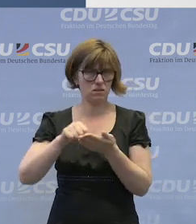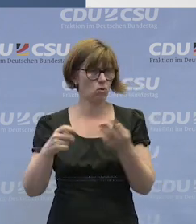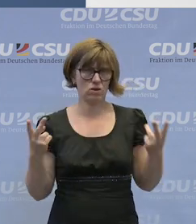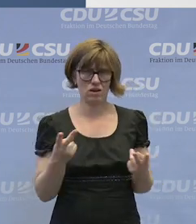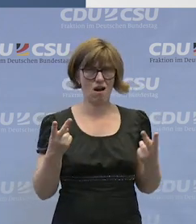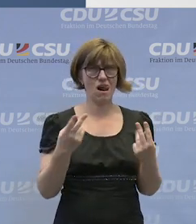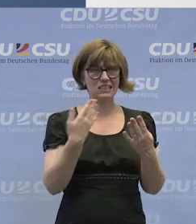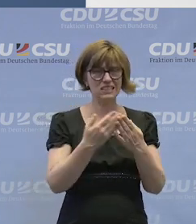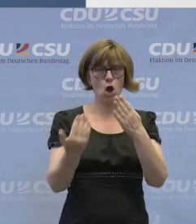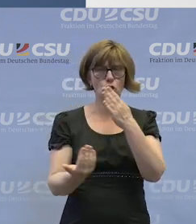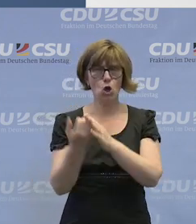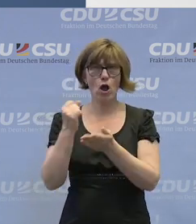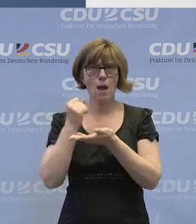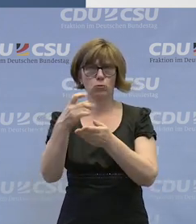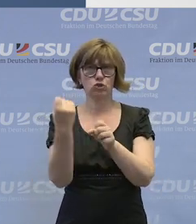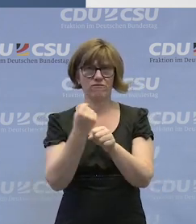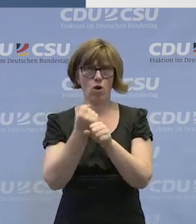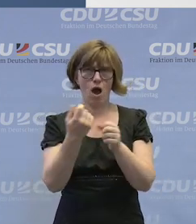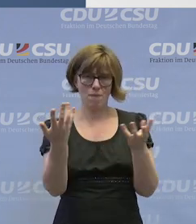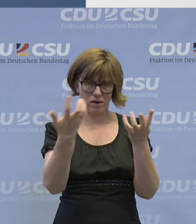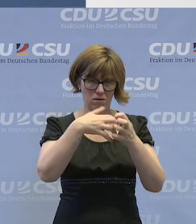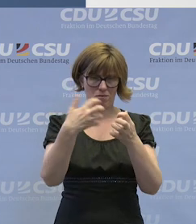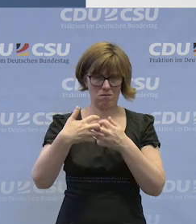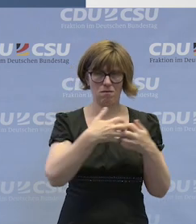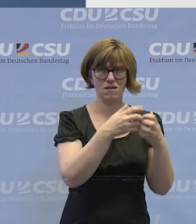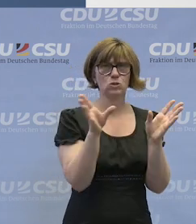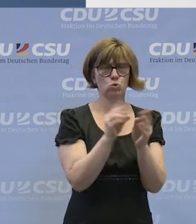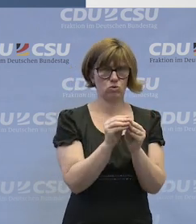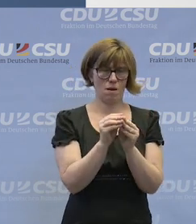mit dem neuen Budget für Arbeit zusammenbringt.